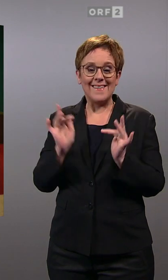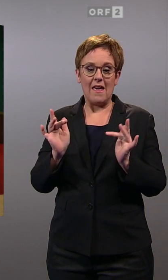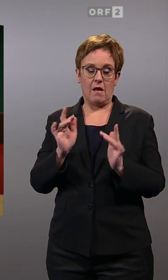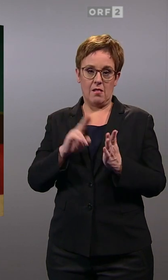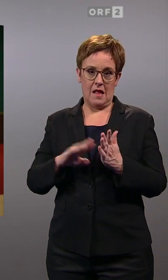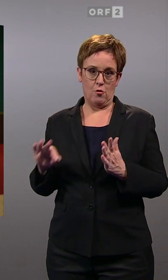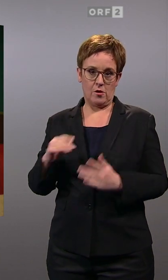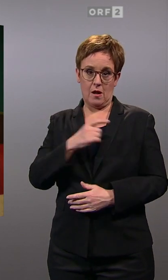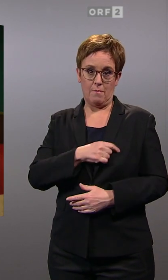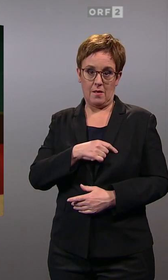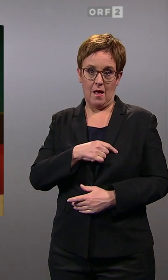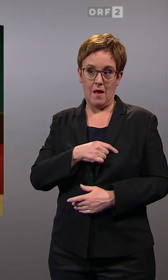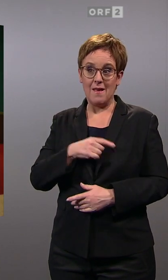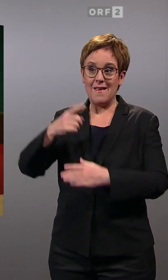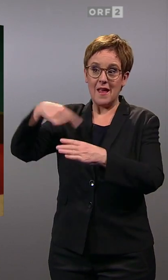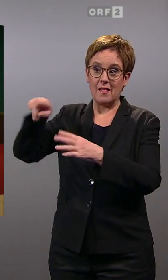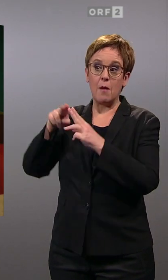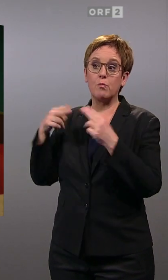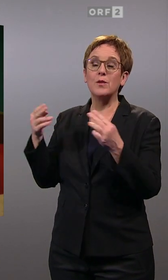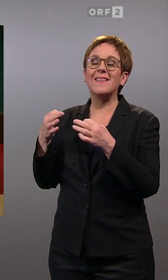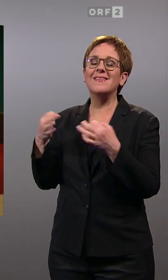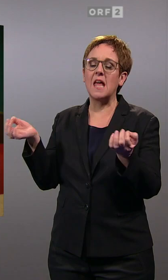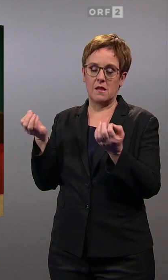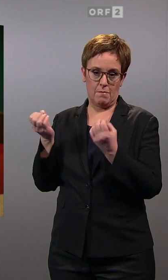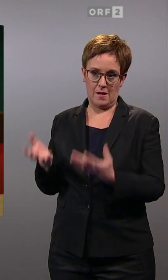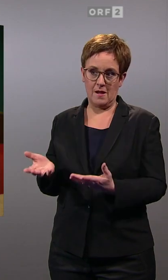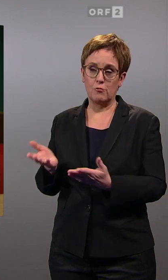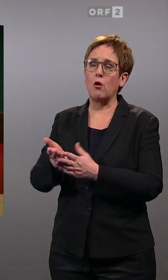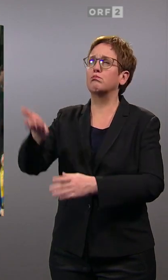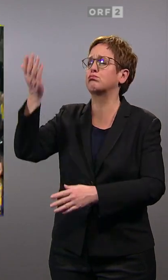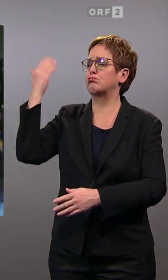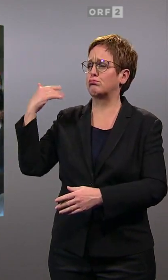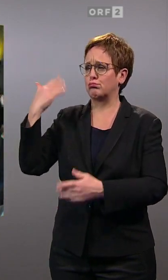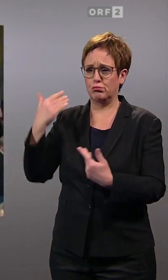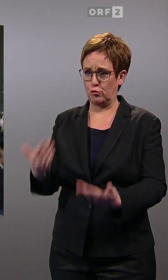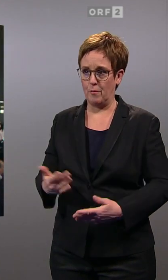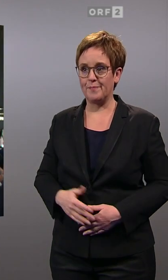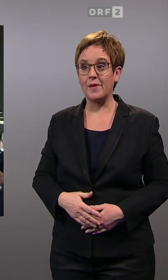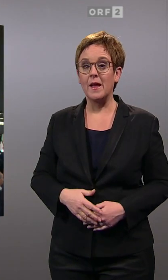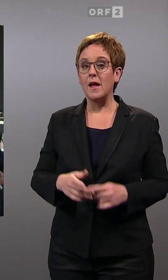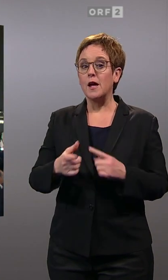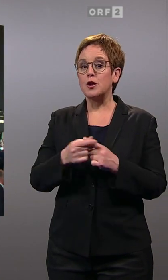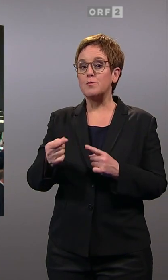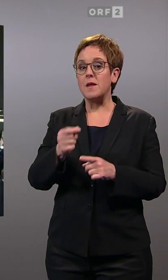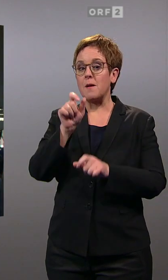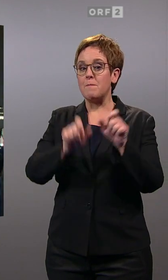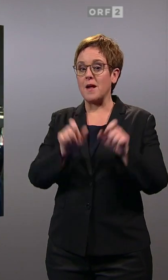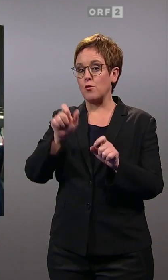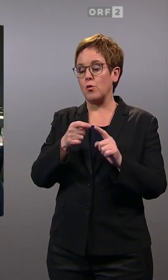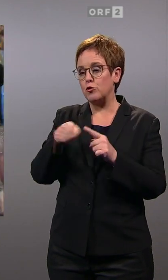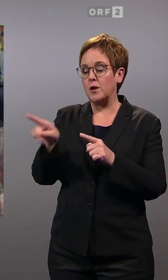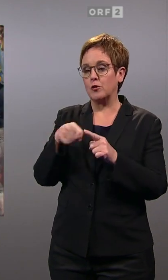Niederösterreich passiert im Bund nichts und das ist ewig schon so. Viele Spitzenfunktionäre kommen aus